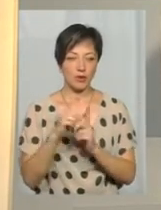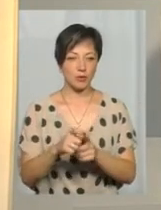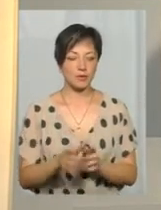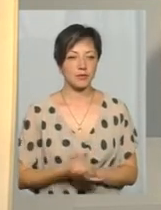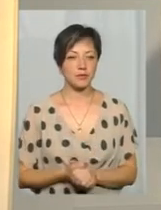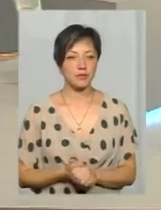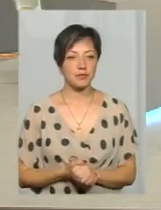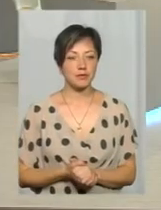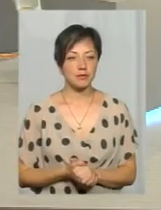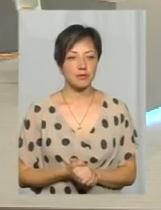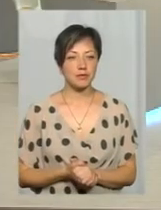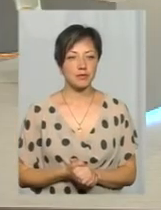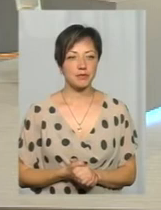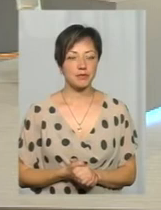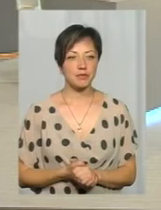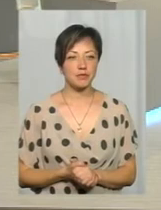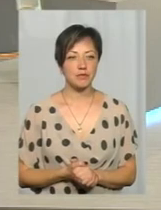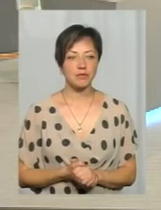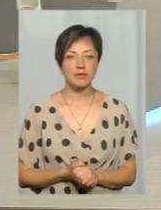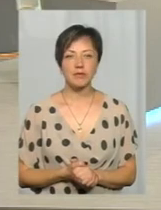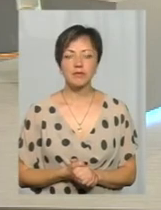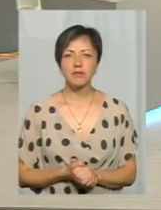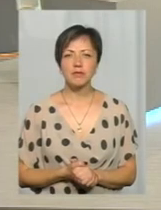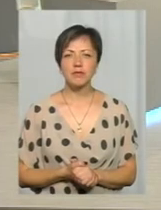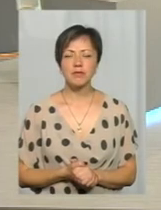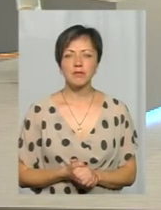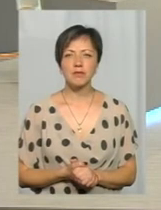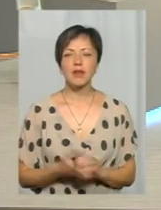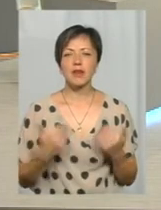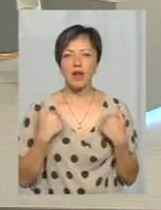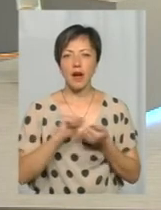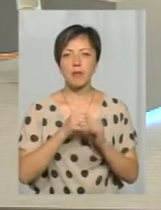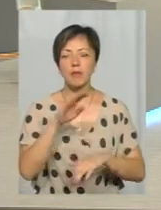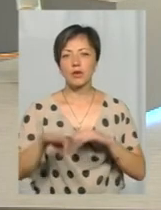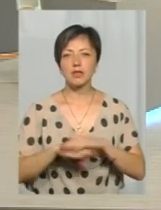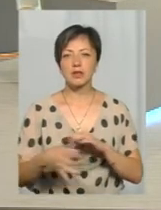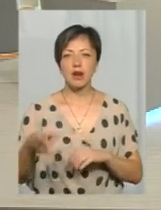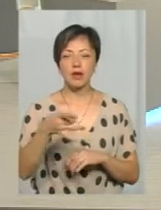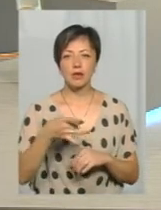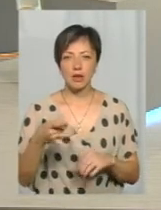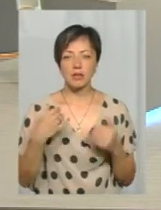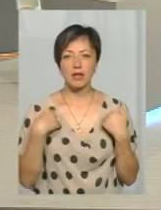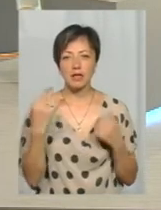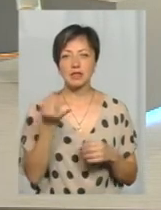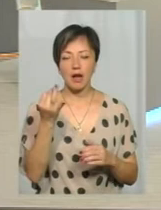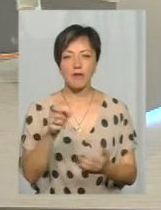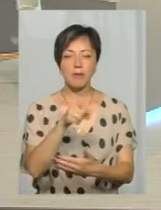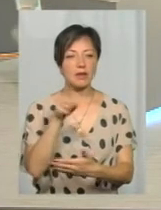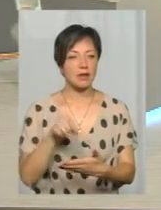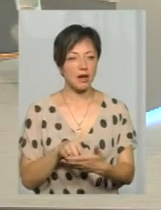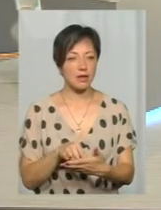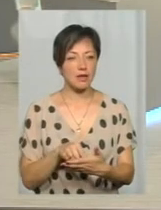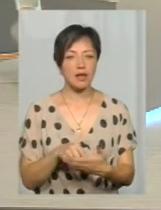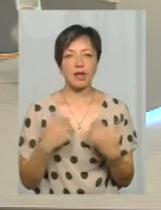відповідь. Я телефоную вам, сказали, з Подійського району, село Кишелівка. Мене таке цікаве питання.